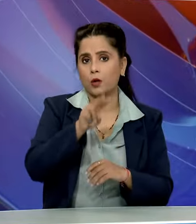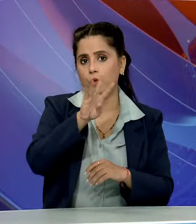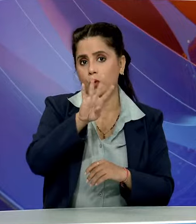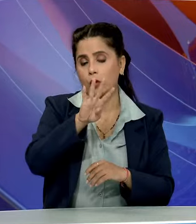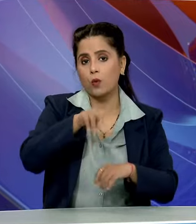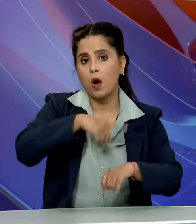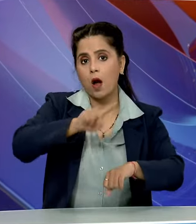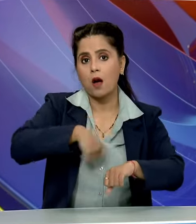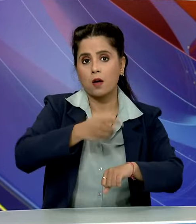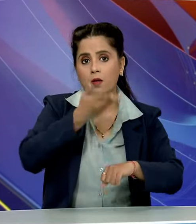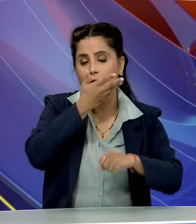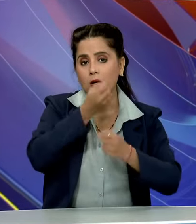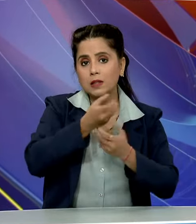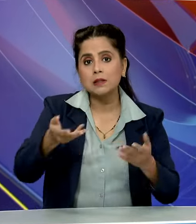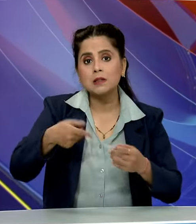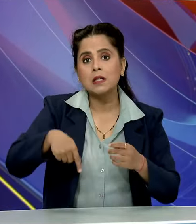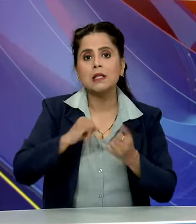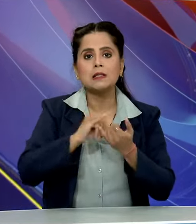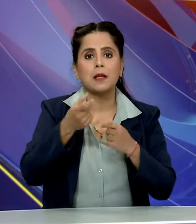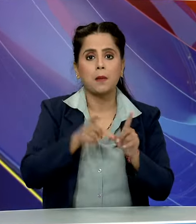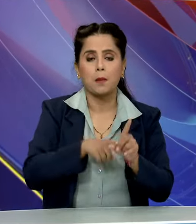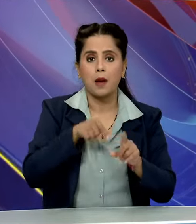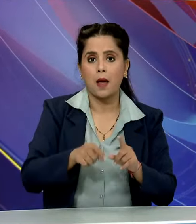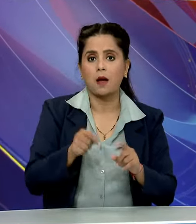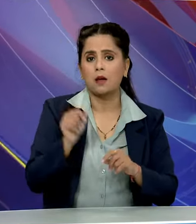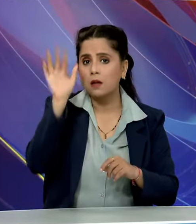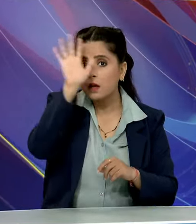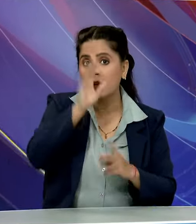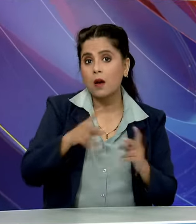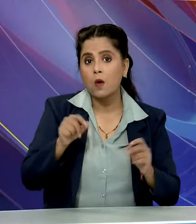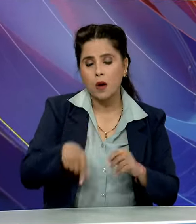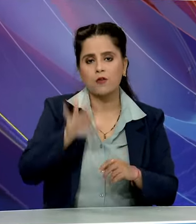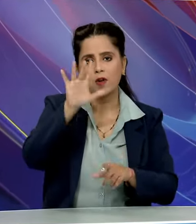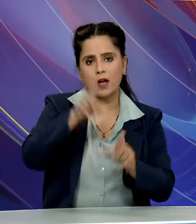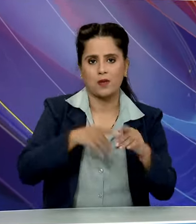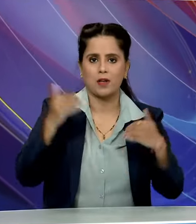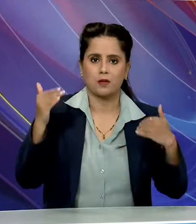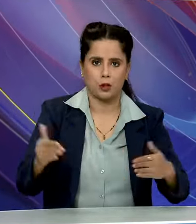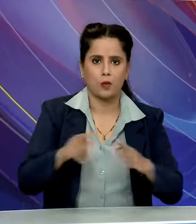वाटर सप्लाई का pan city का प्रोजेक्ट है वो हमारा five years का प्रोजेक्ट है